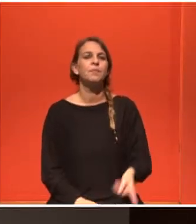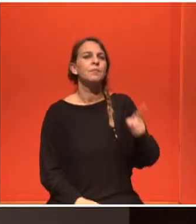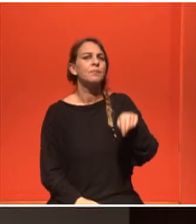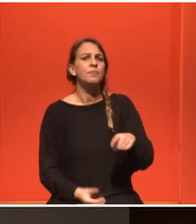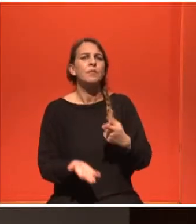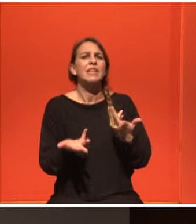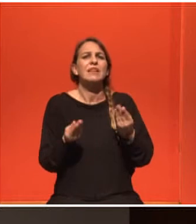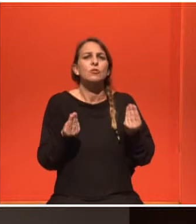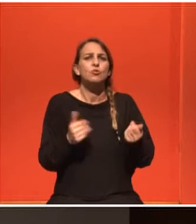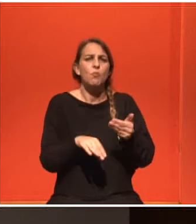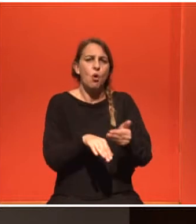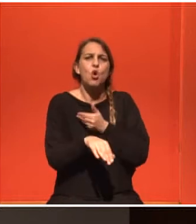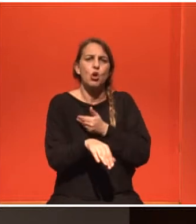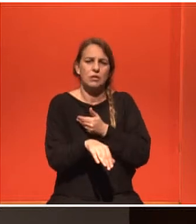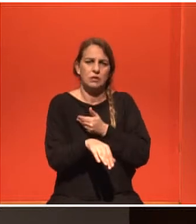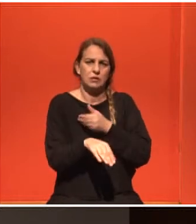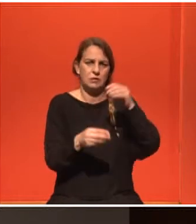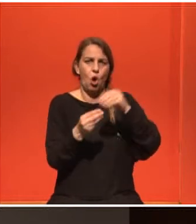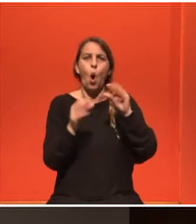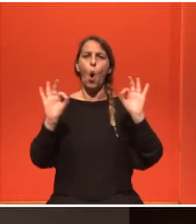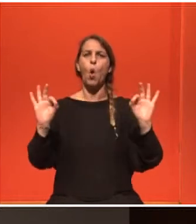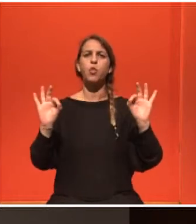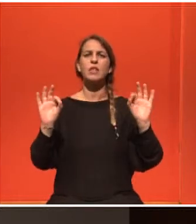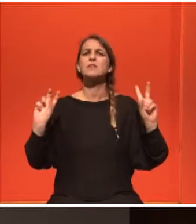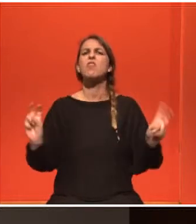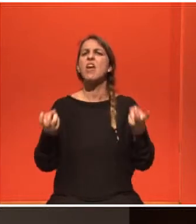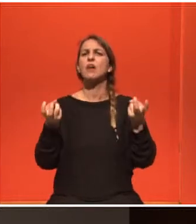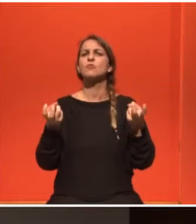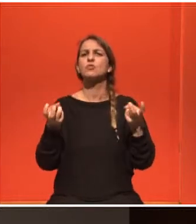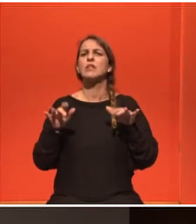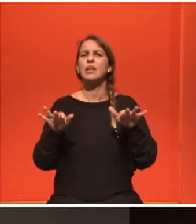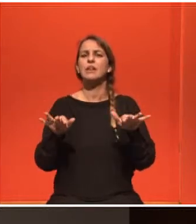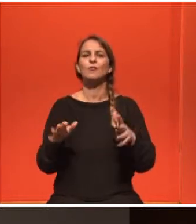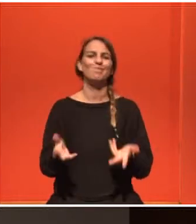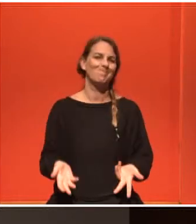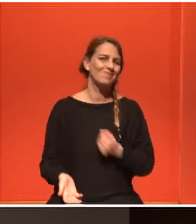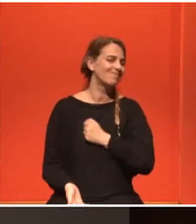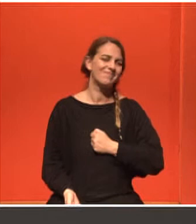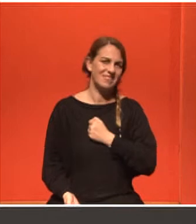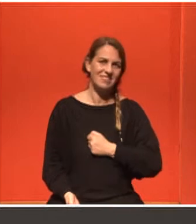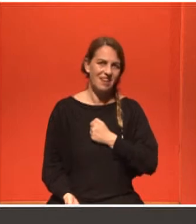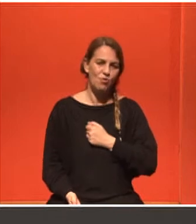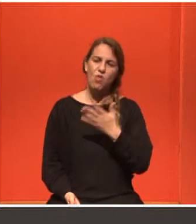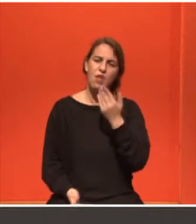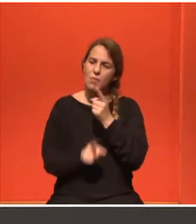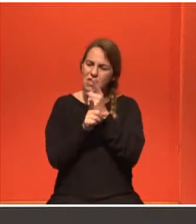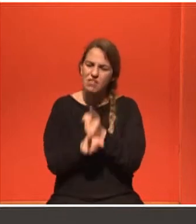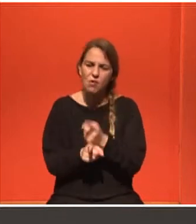πρόορη διάγνωση καρκίνων νοοθικών. Η απάντηση είναι ότι δεν υπάρχουν οι επίσης εξετάσεις που μπορούν να γίνουν